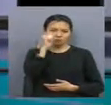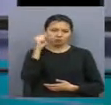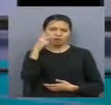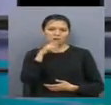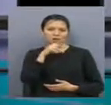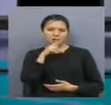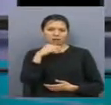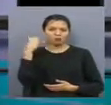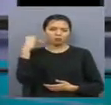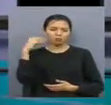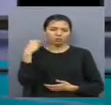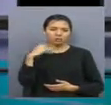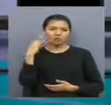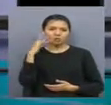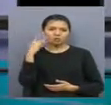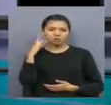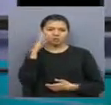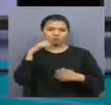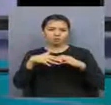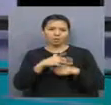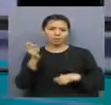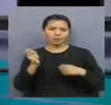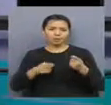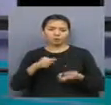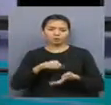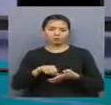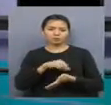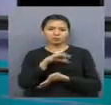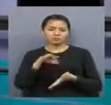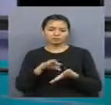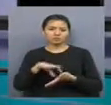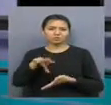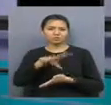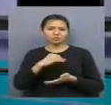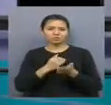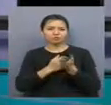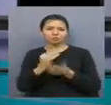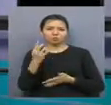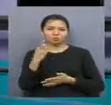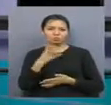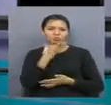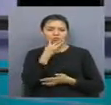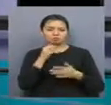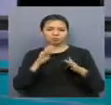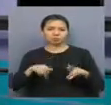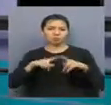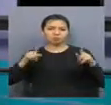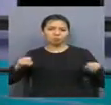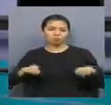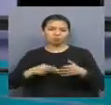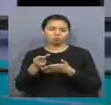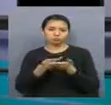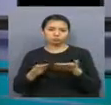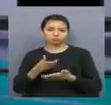Корея, Түркия ақышсынды мемлекеттер ғатсуда. Мақсаты, шоқтығы бейік Бурабай өлкесін Қағаз бетінет сүріп,